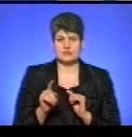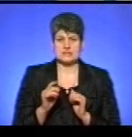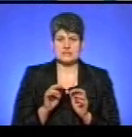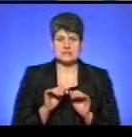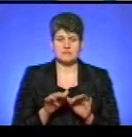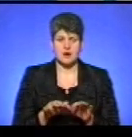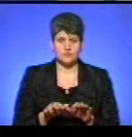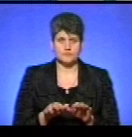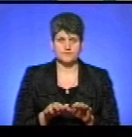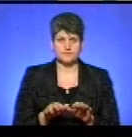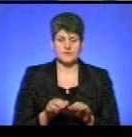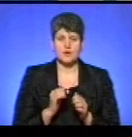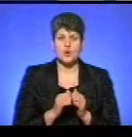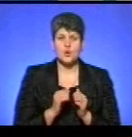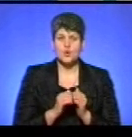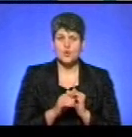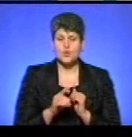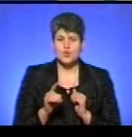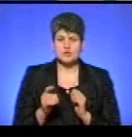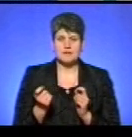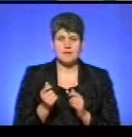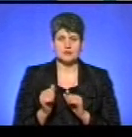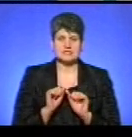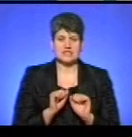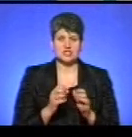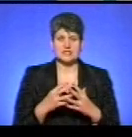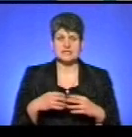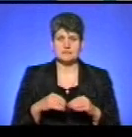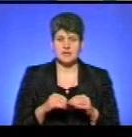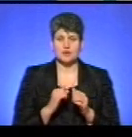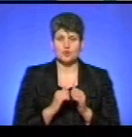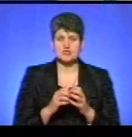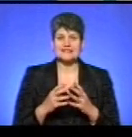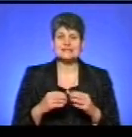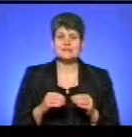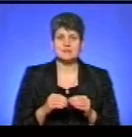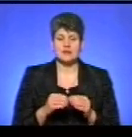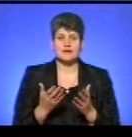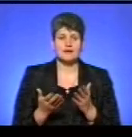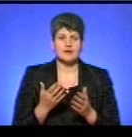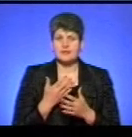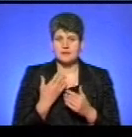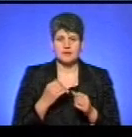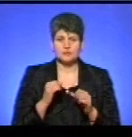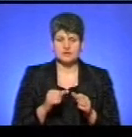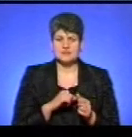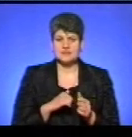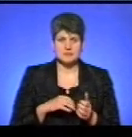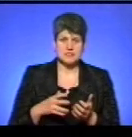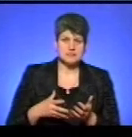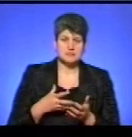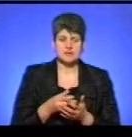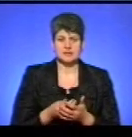Тобто, кожна малозахищена сім'я, і кожна сім'я, яка не має змоги сама заплатити за